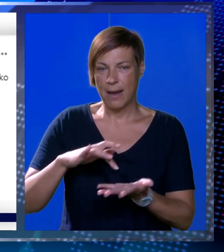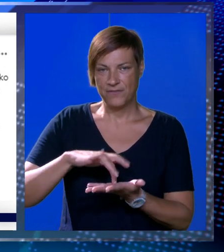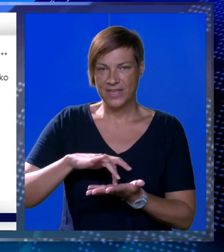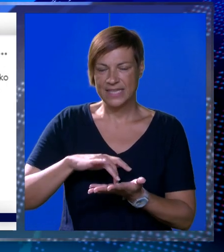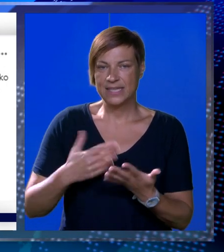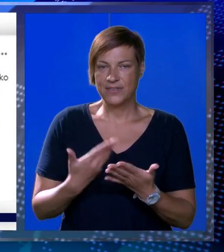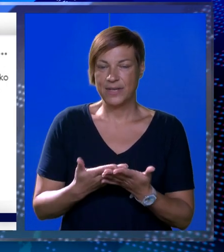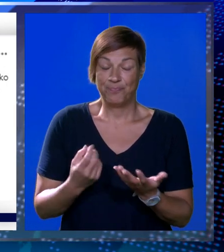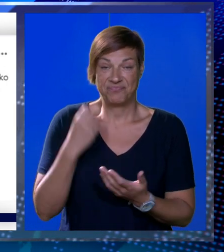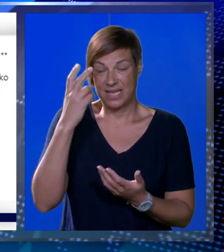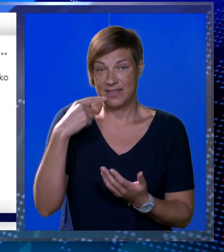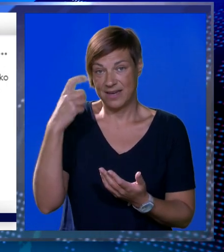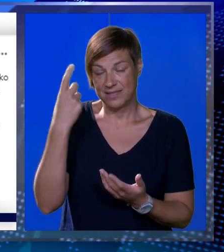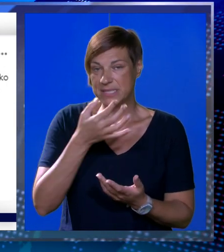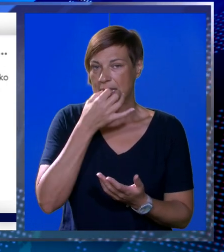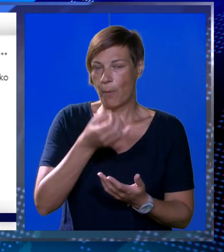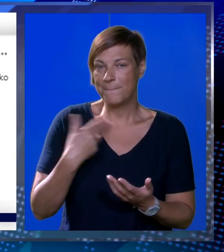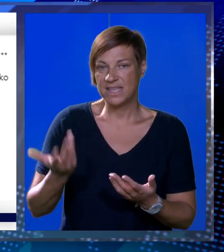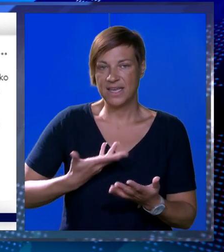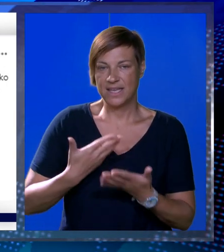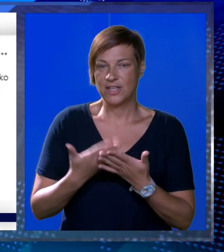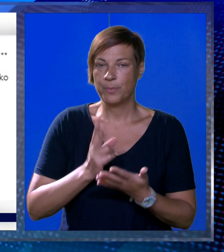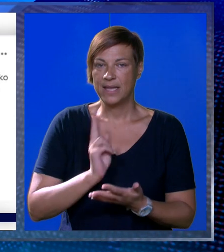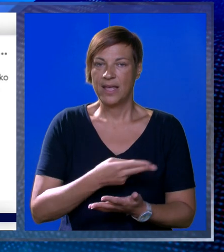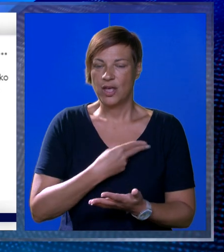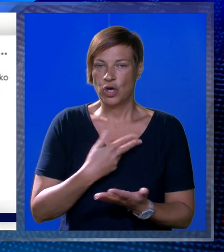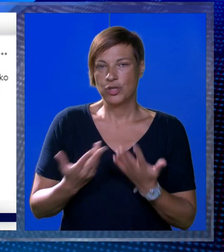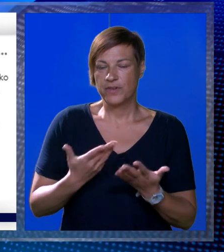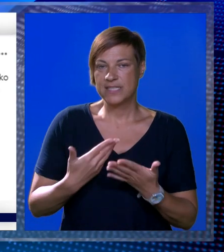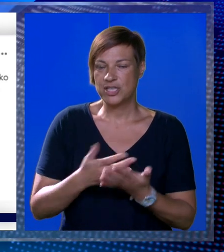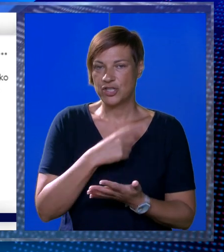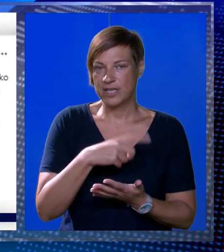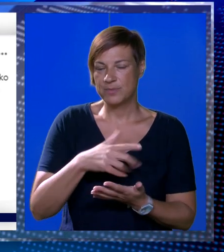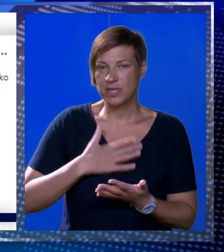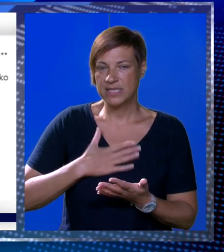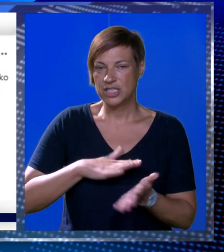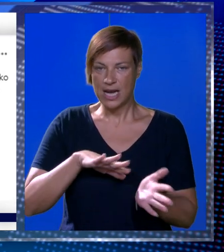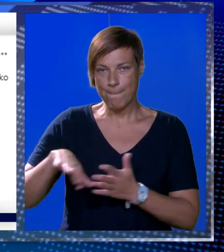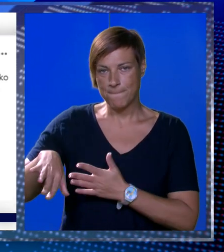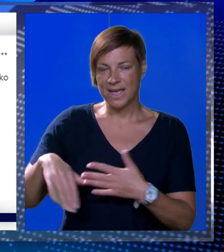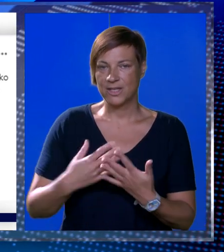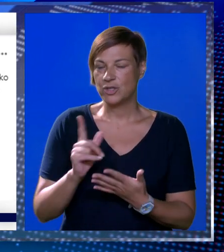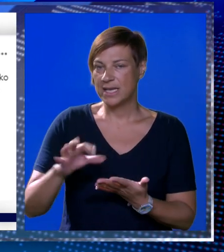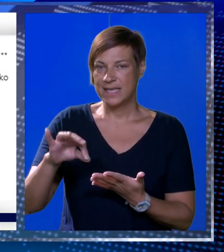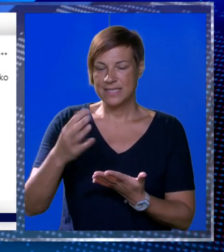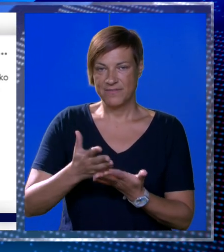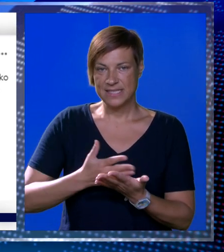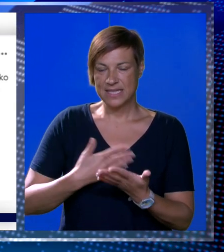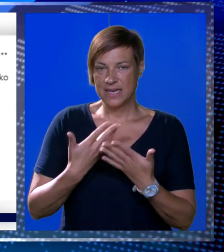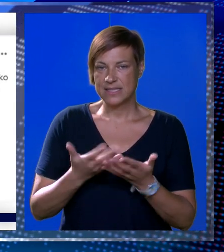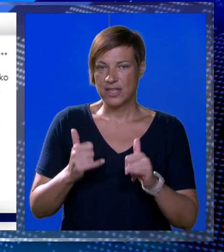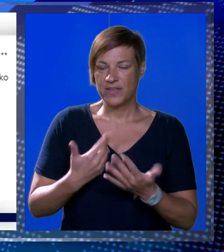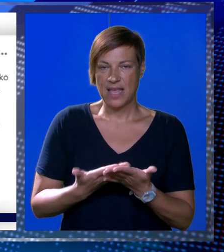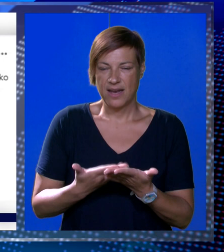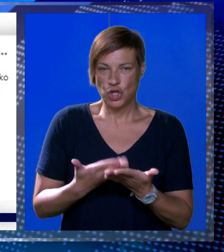fiktivna. Kada razmislite o tim pitanjima dobijete i odgovor zašto nas pojedinci žele maknuti. Nezavisna lista